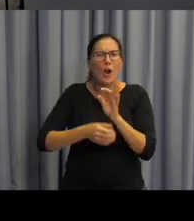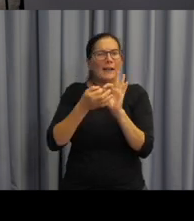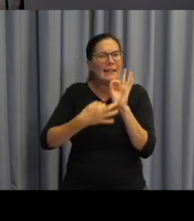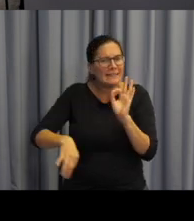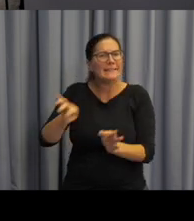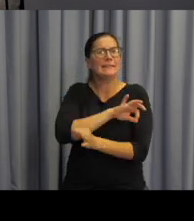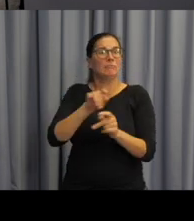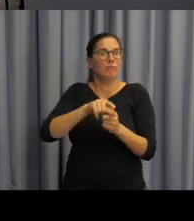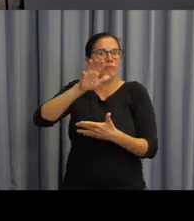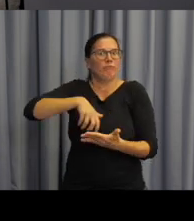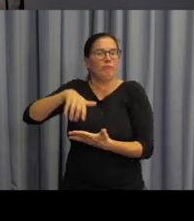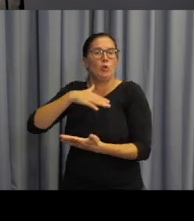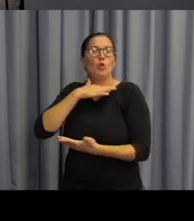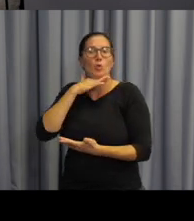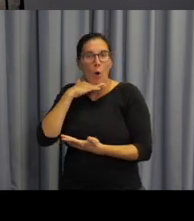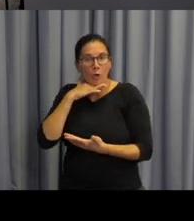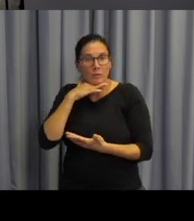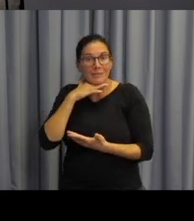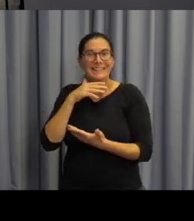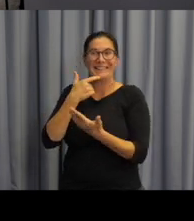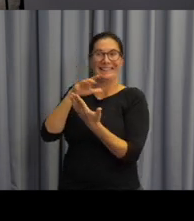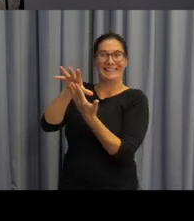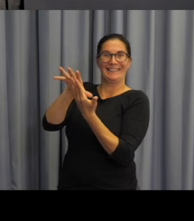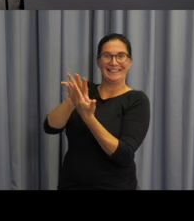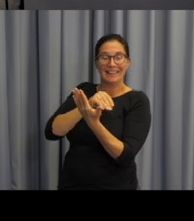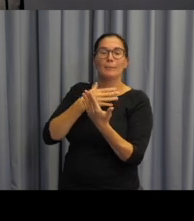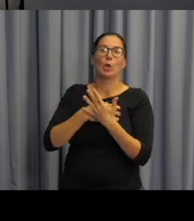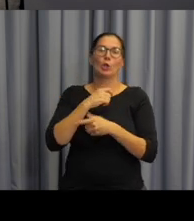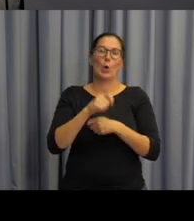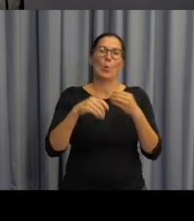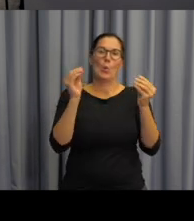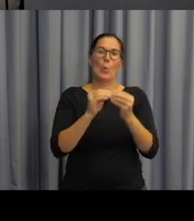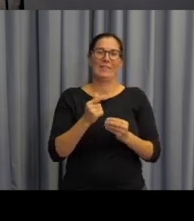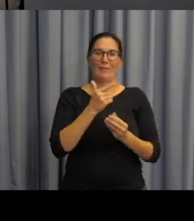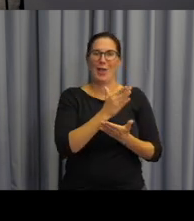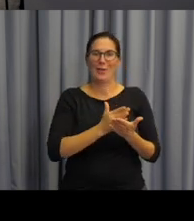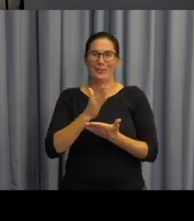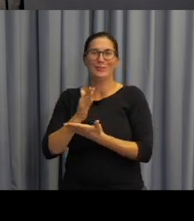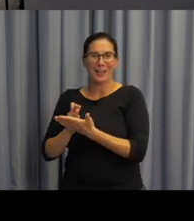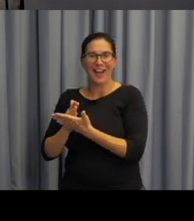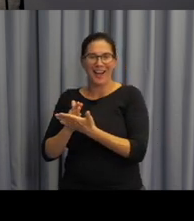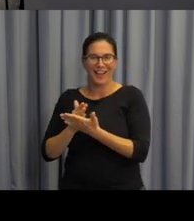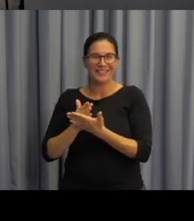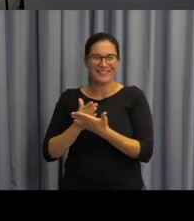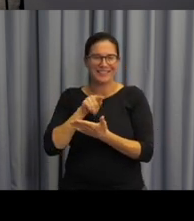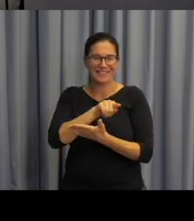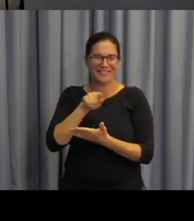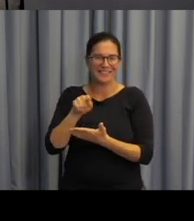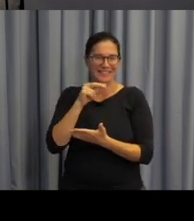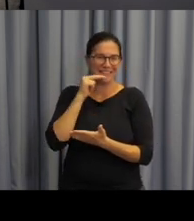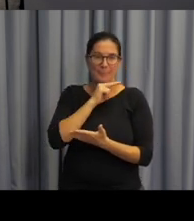holoubky i do co do šířky, se podořilo v těchto dvou částech, které máte možnost právě vidět, vlastně